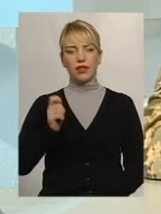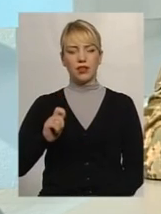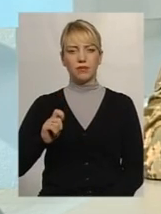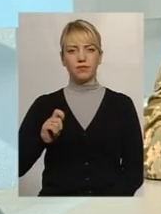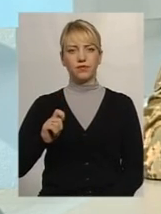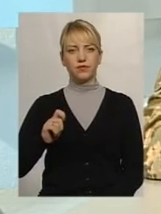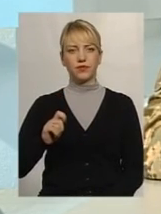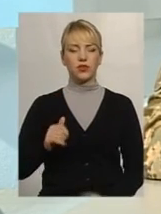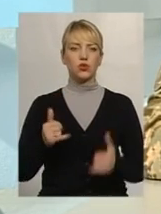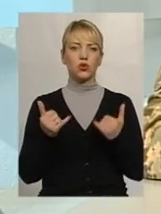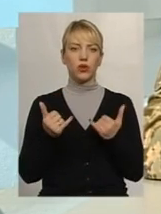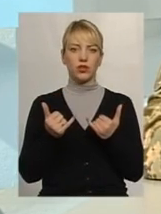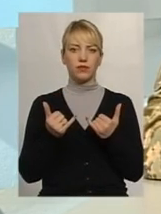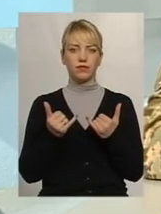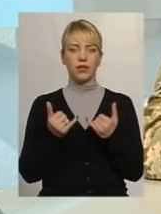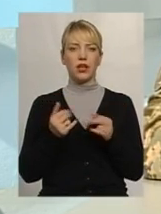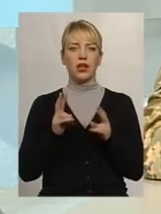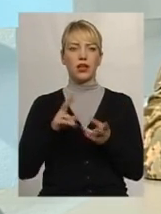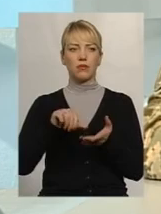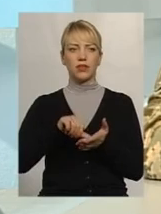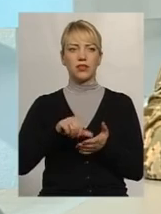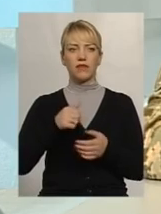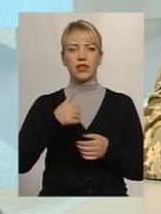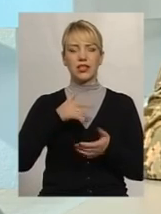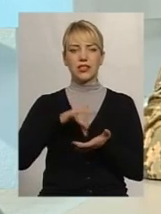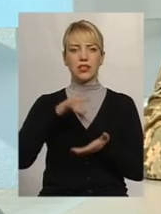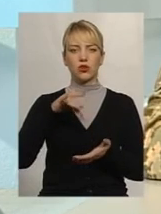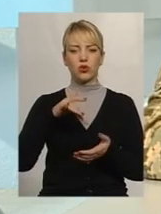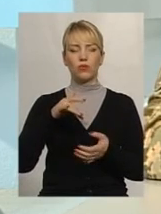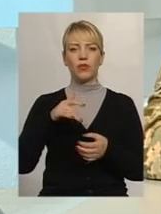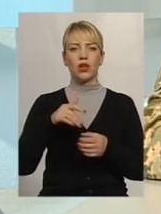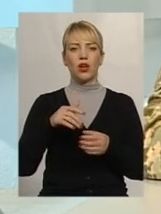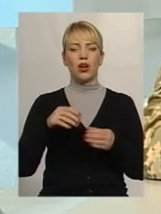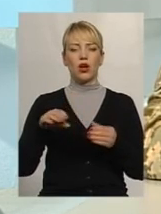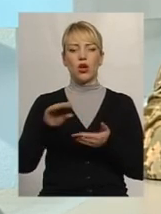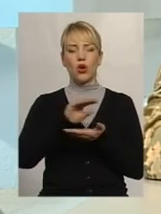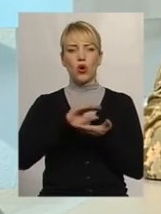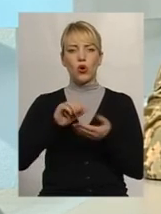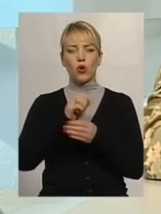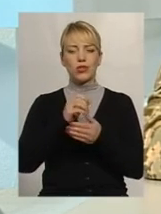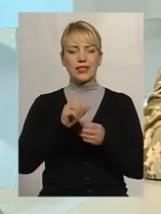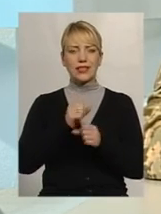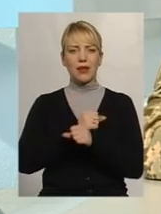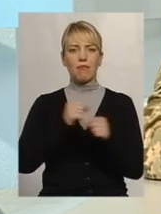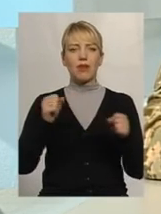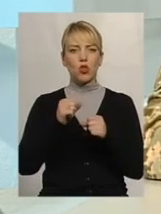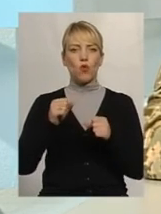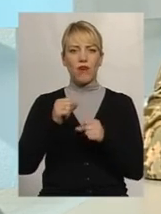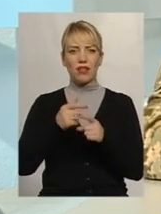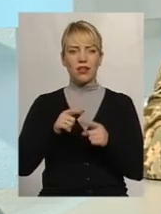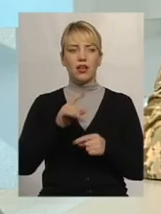сьогодні я як представник Центру розмінування можу впевнено сказати, що